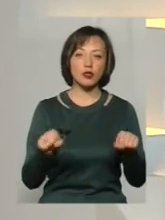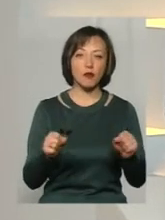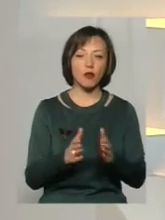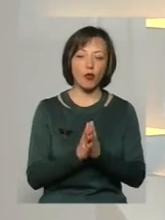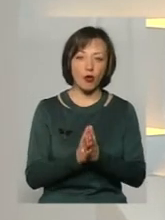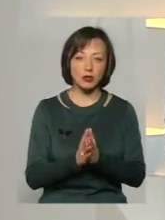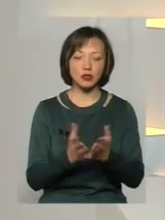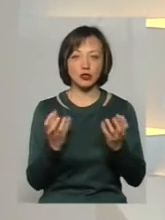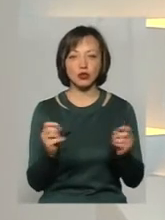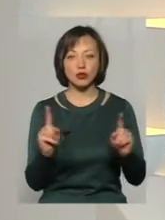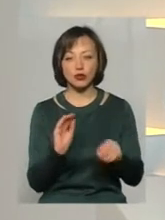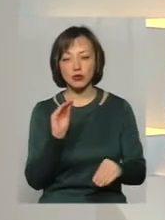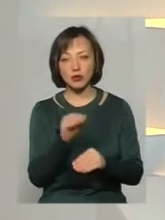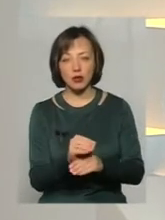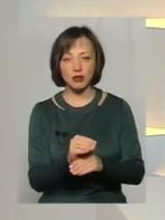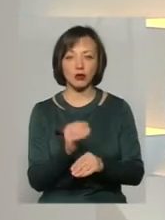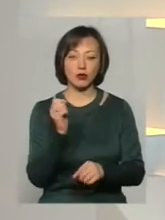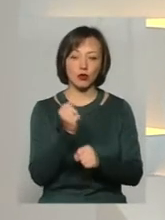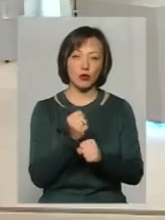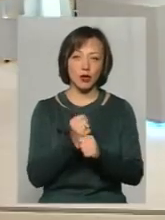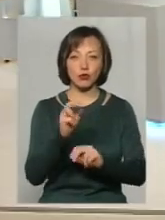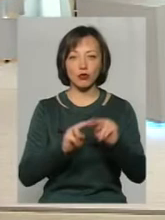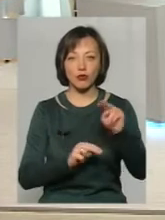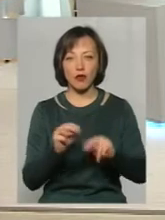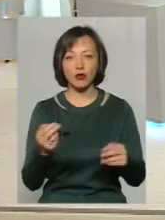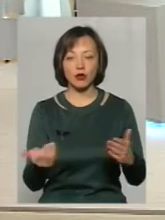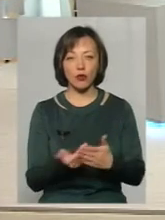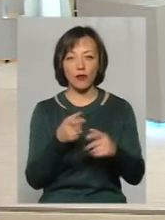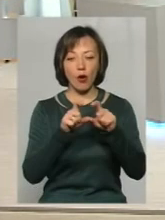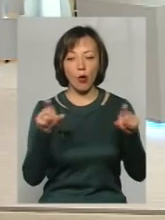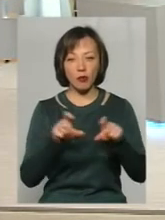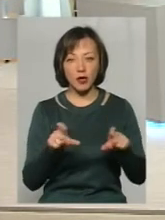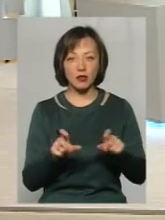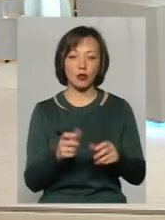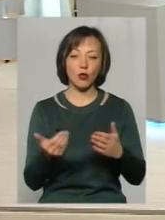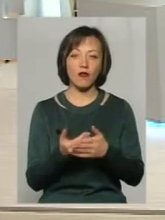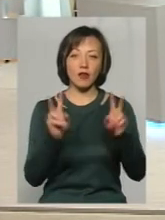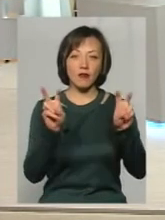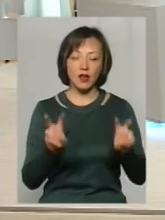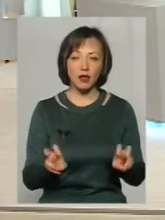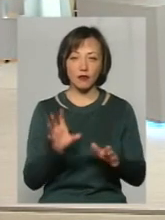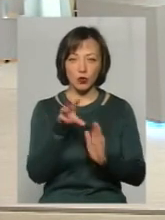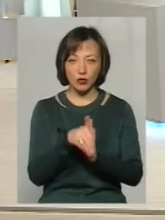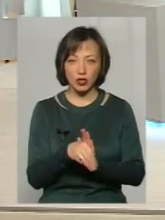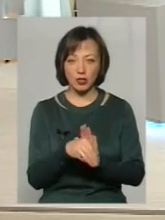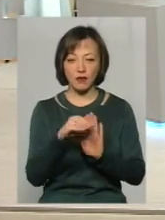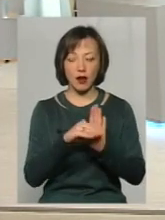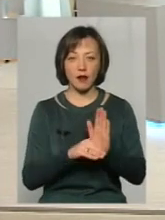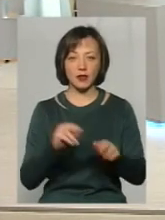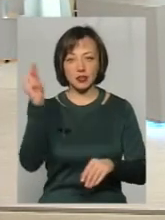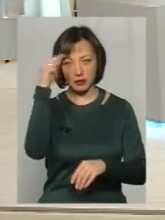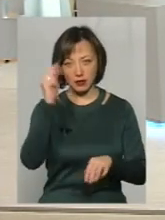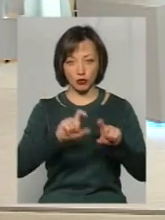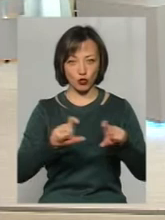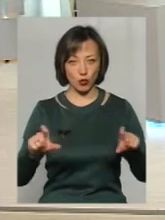просять ще щось доробити, добудувати, якісь нові види включити в графік занять школи,